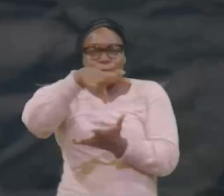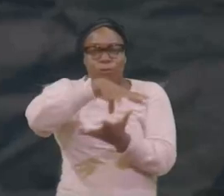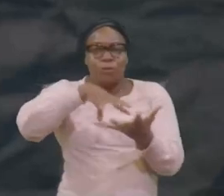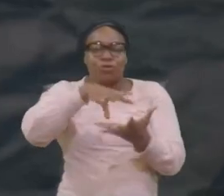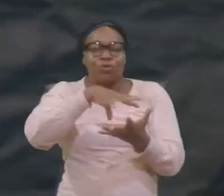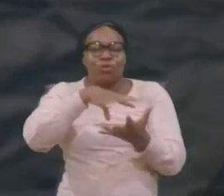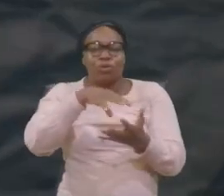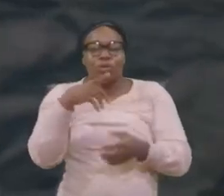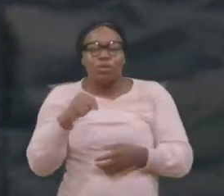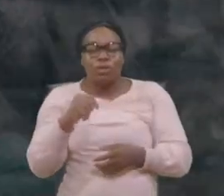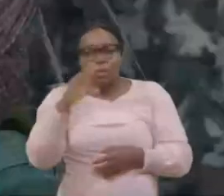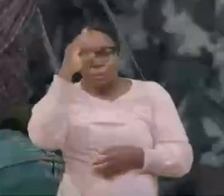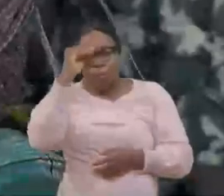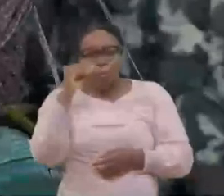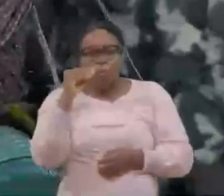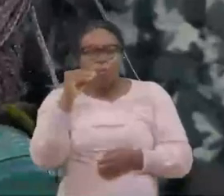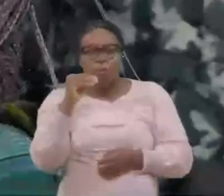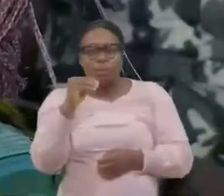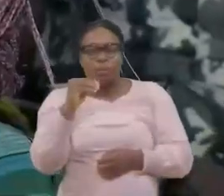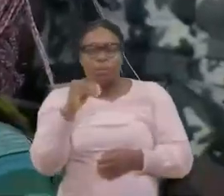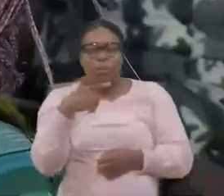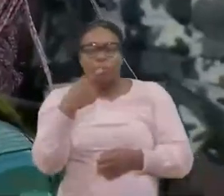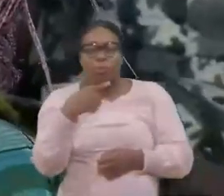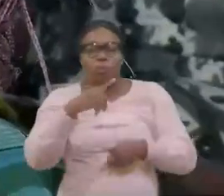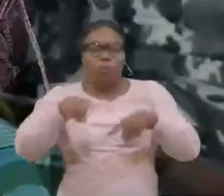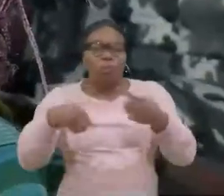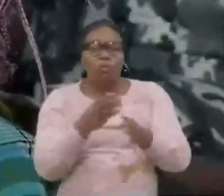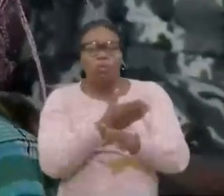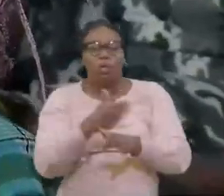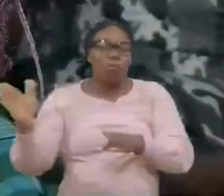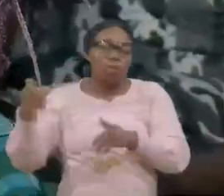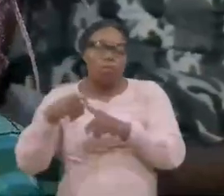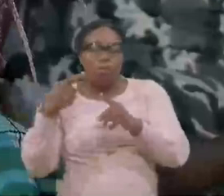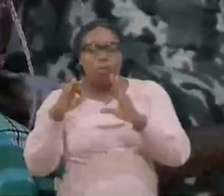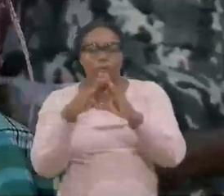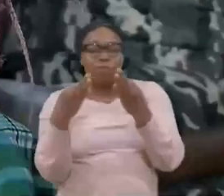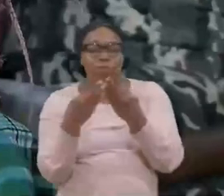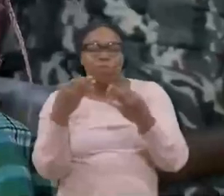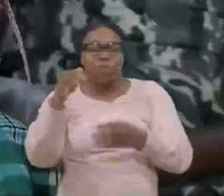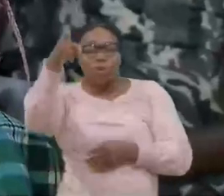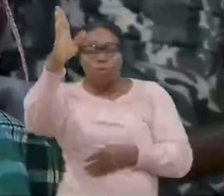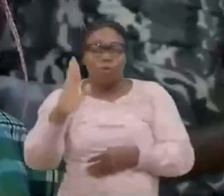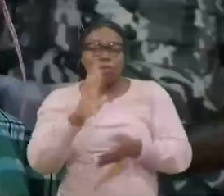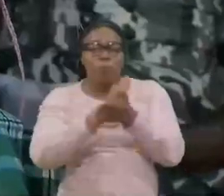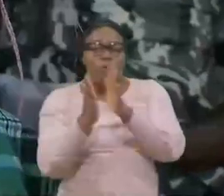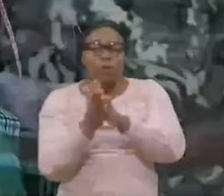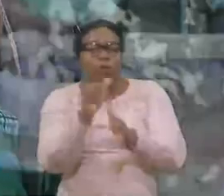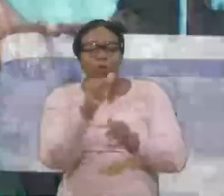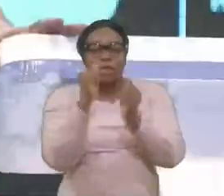qui s'est éloigné de la famille de Dieu devient esclave